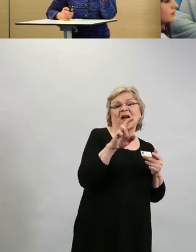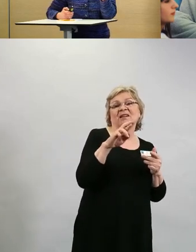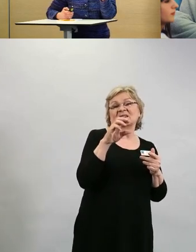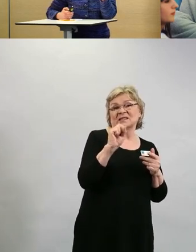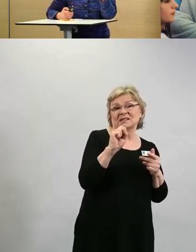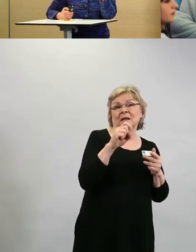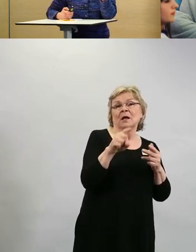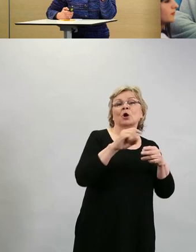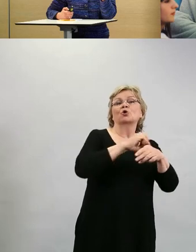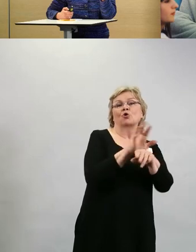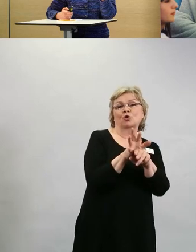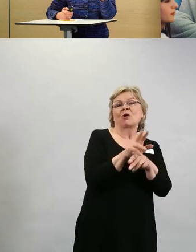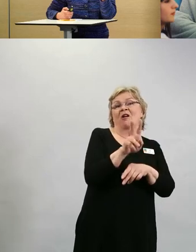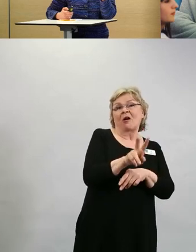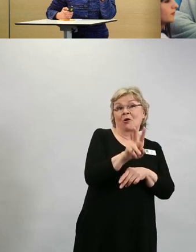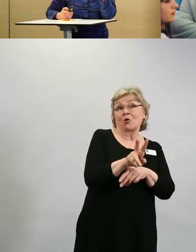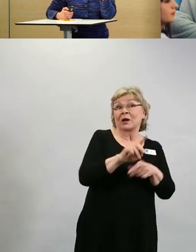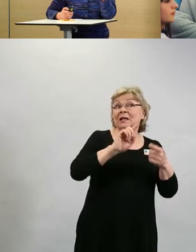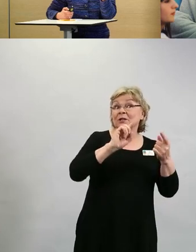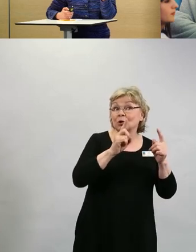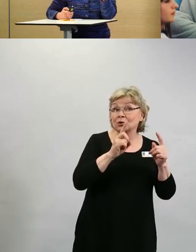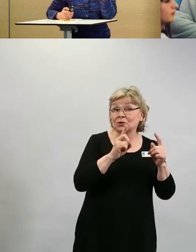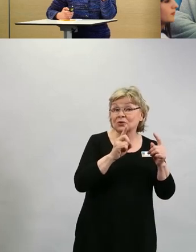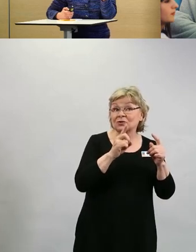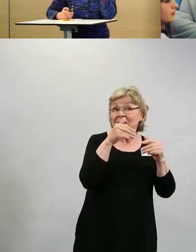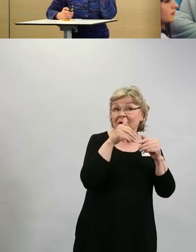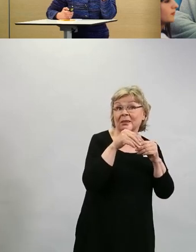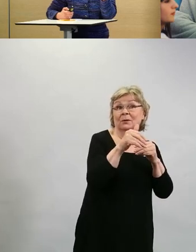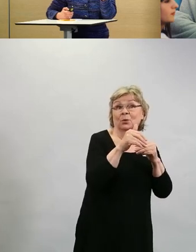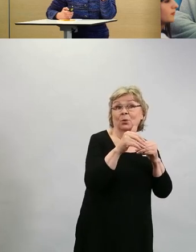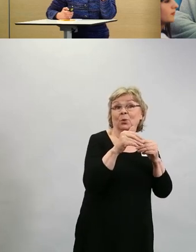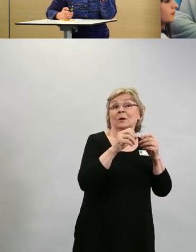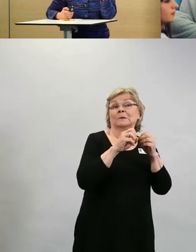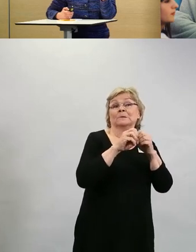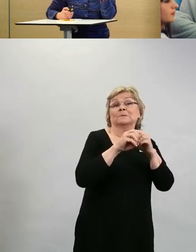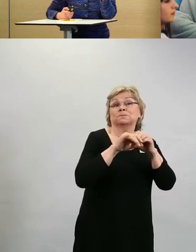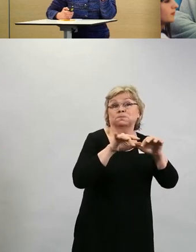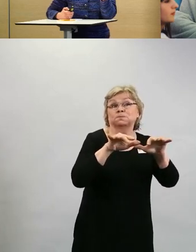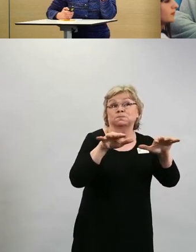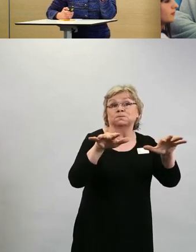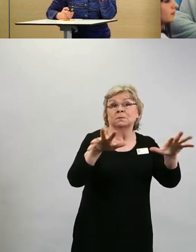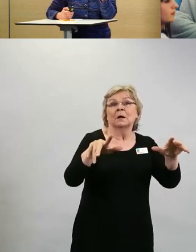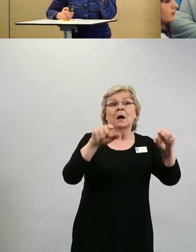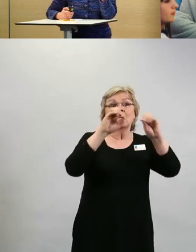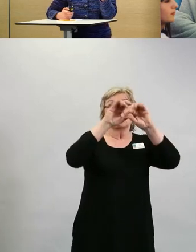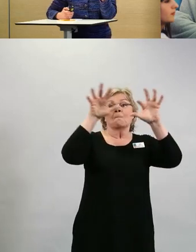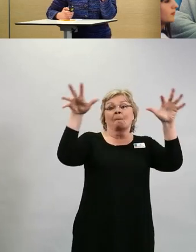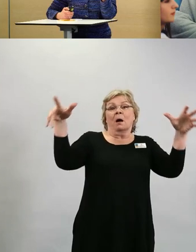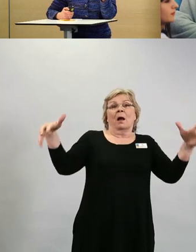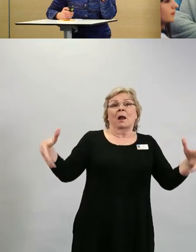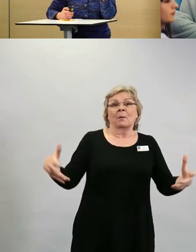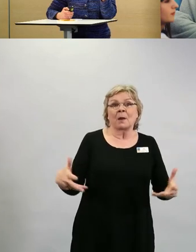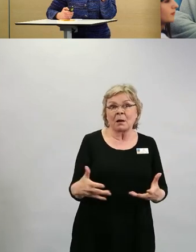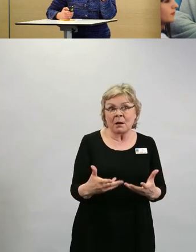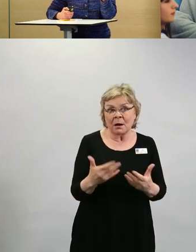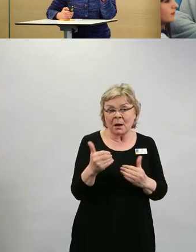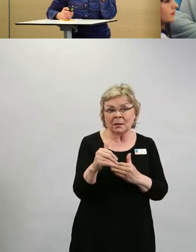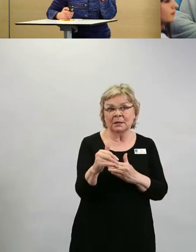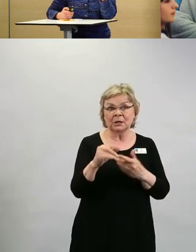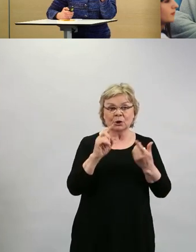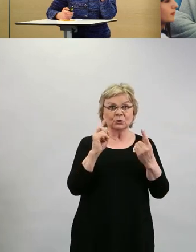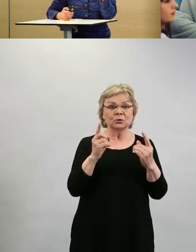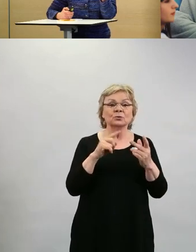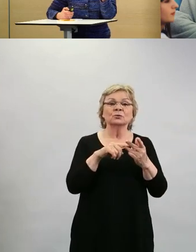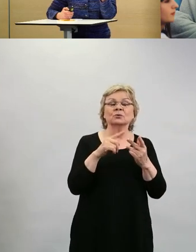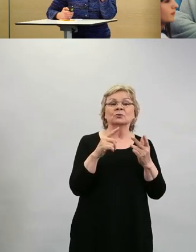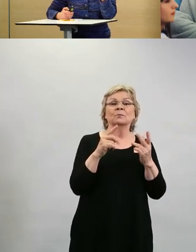jatkamaan voimakkaasti tautia aiheuttavana viruksena maailmalla. Ja varsinkin, jos se muodostaa